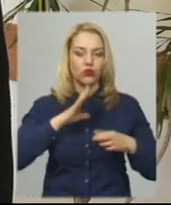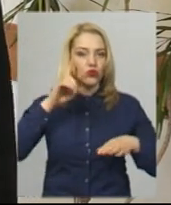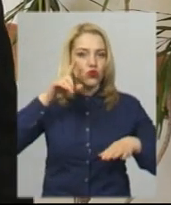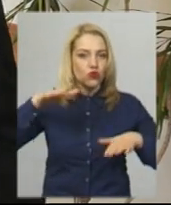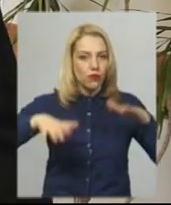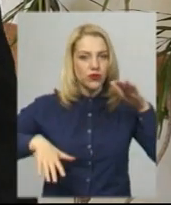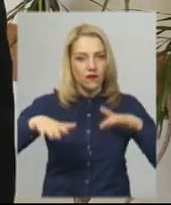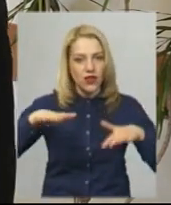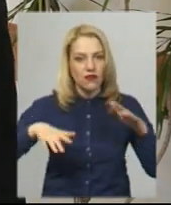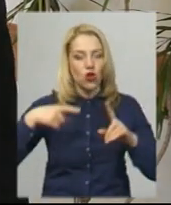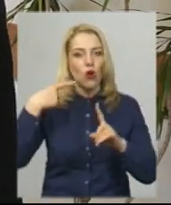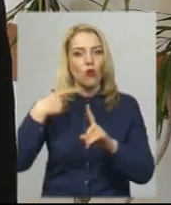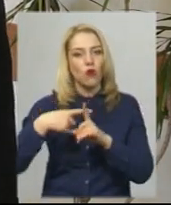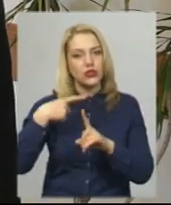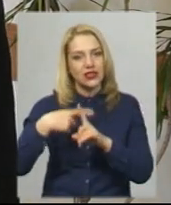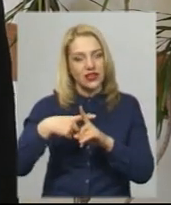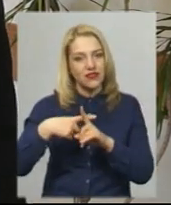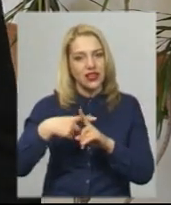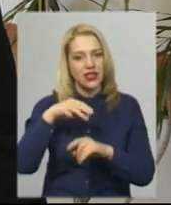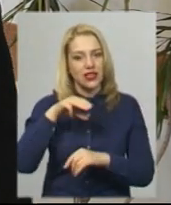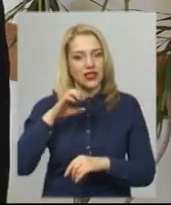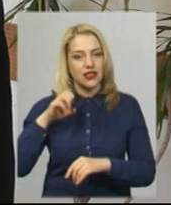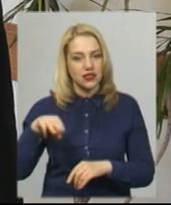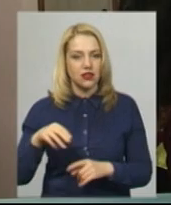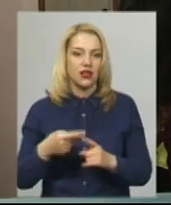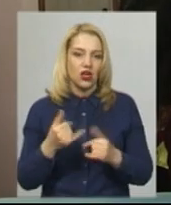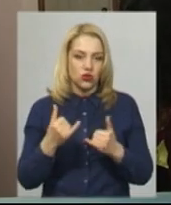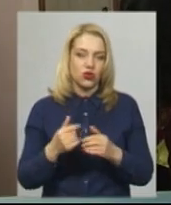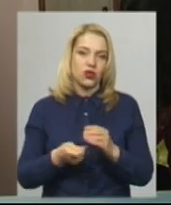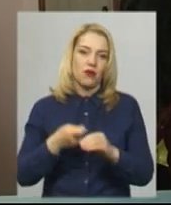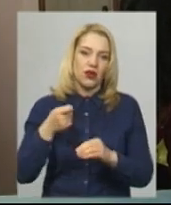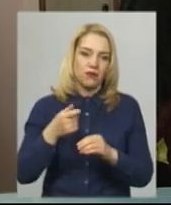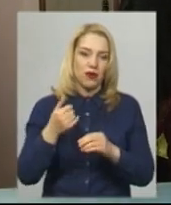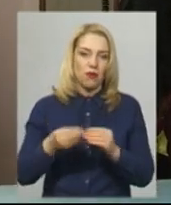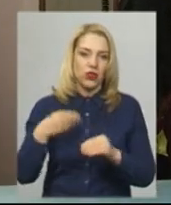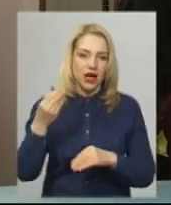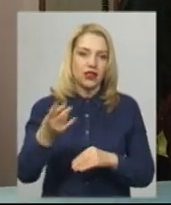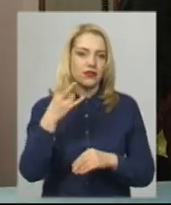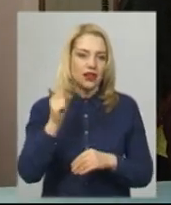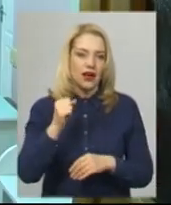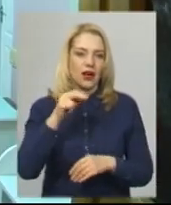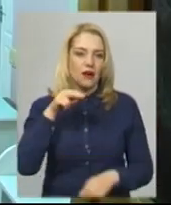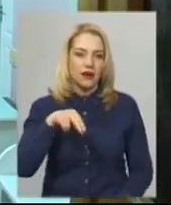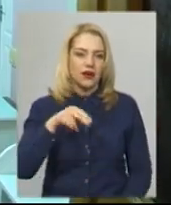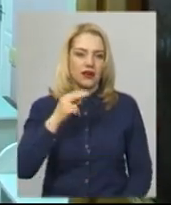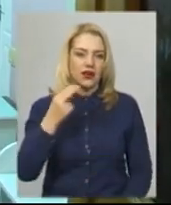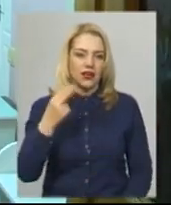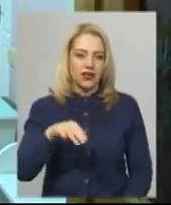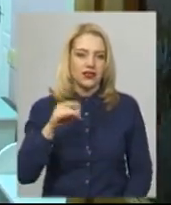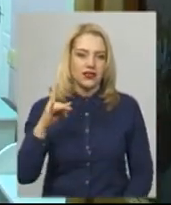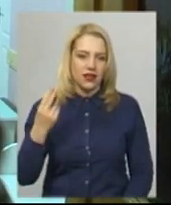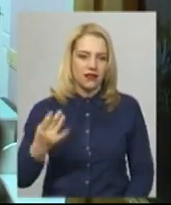тести. Через те ми їх сьогодні подали на реакцію ПЦР. Тетяна Ворожцова, Олександр Горішевський. Новини на Суспільному.